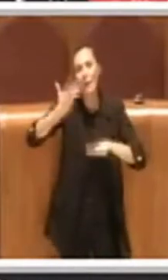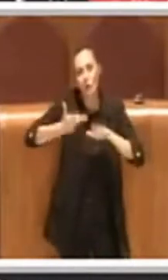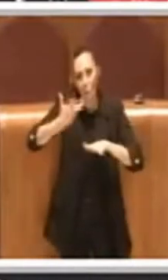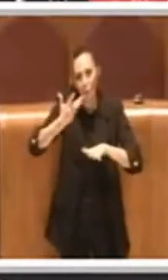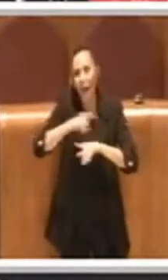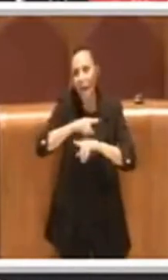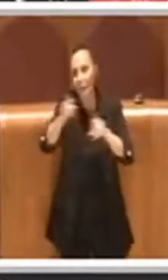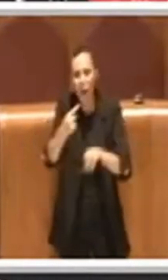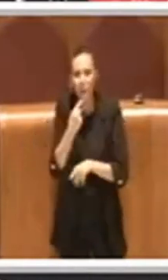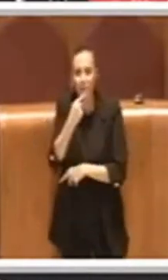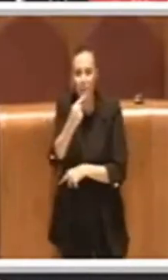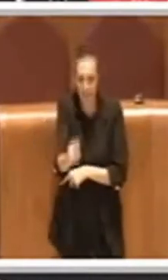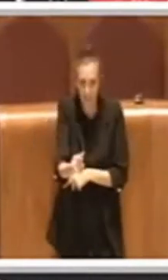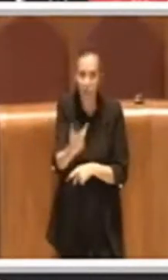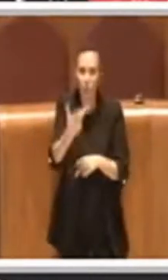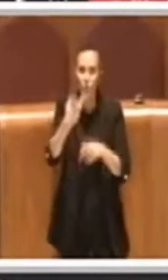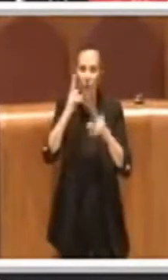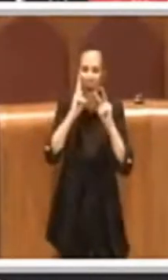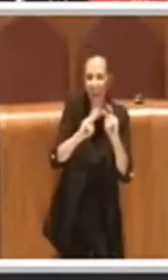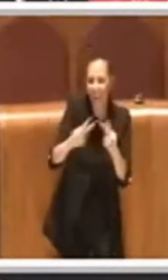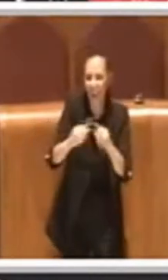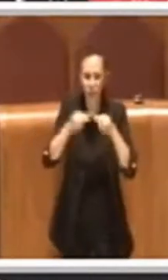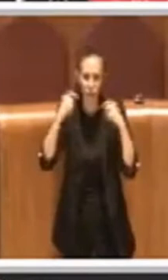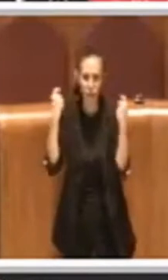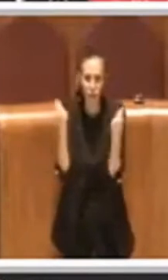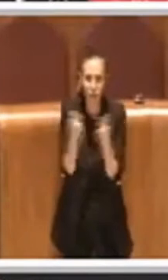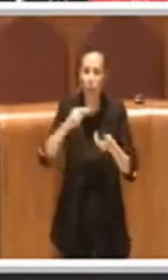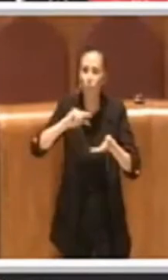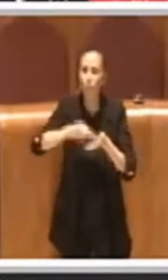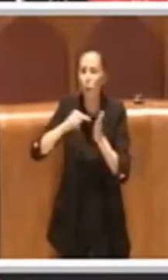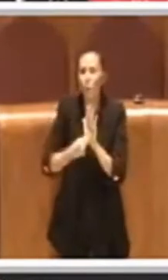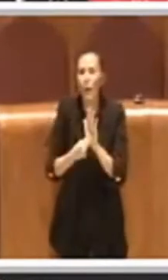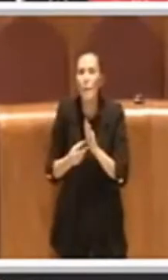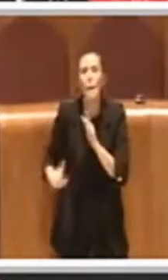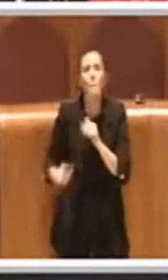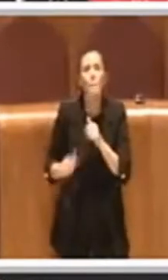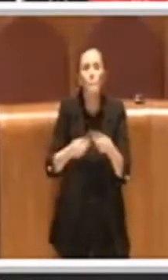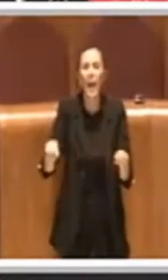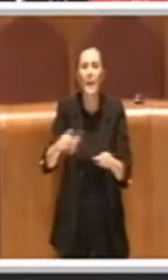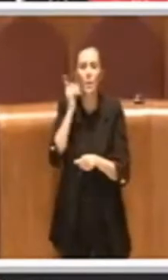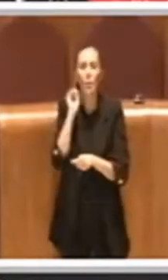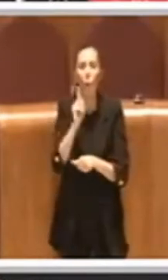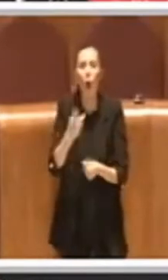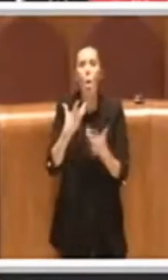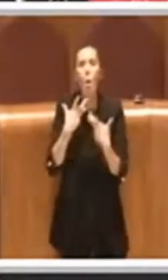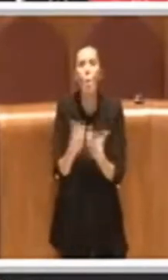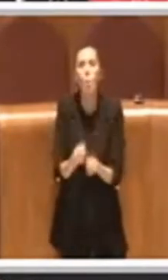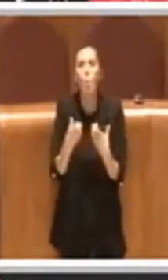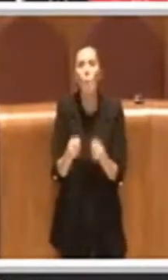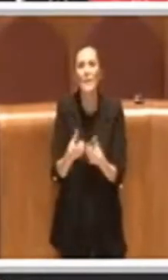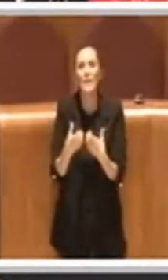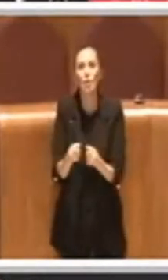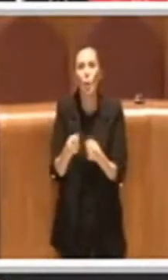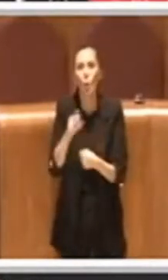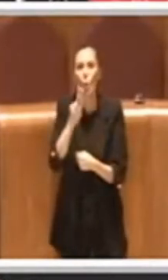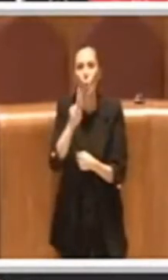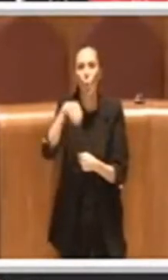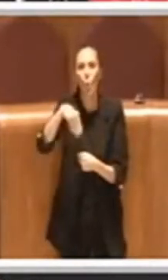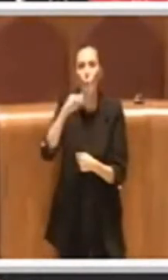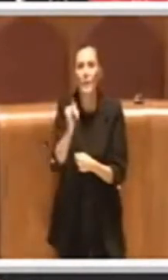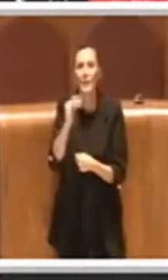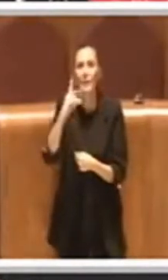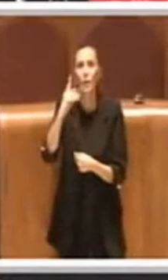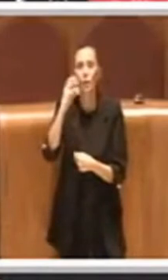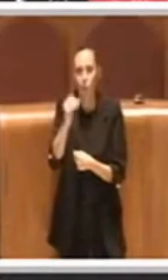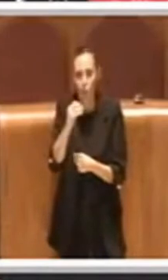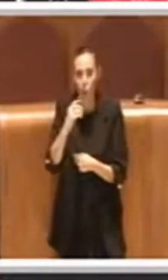generale che sono state dette. Il problema centrale è esattamente l'umido, e infatti gli unici